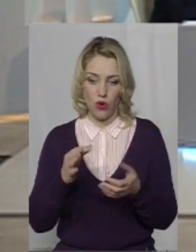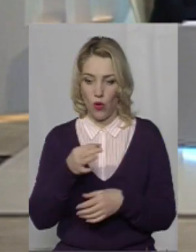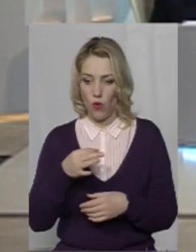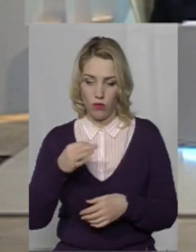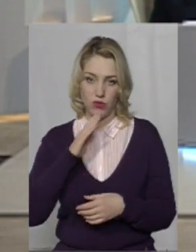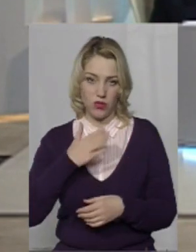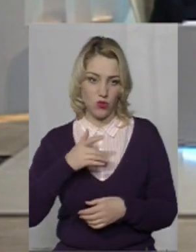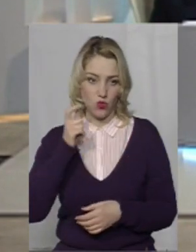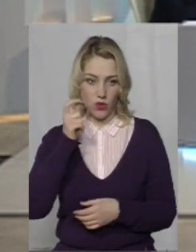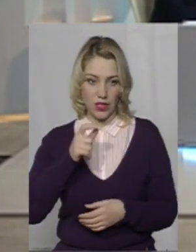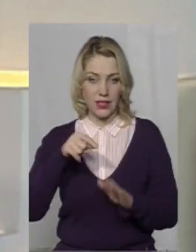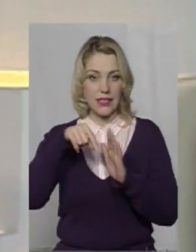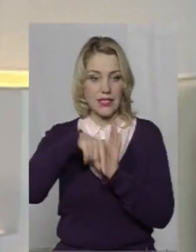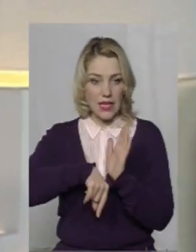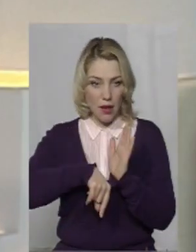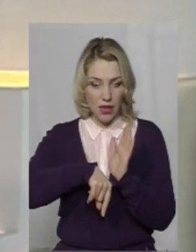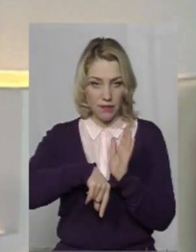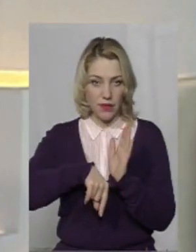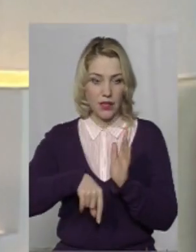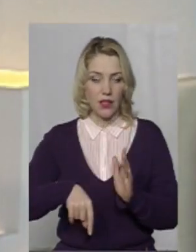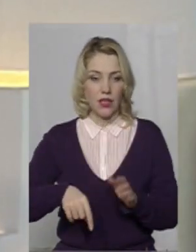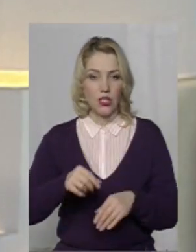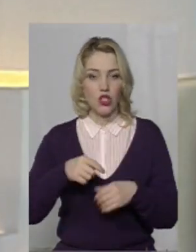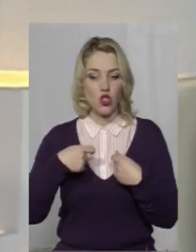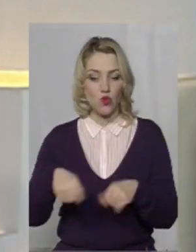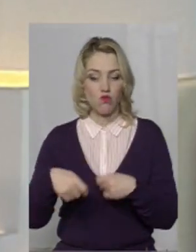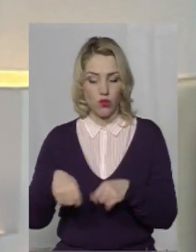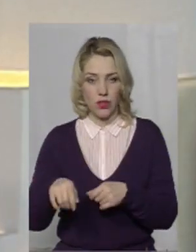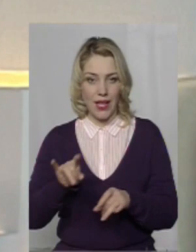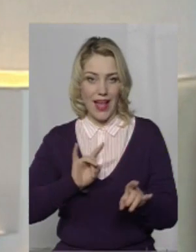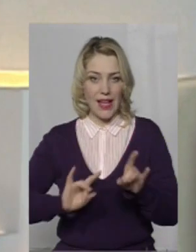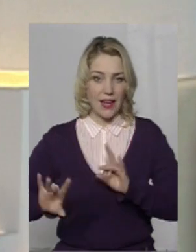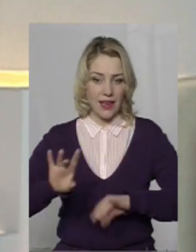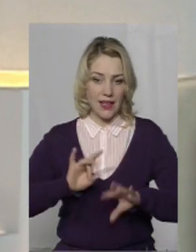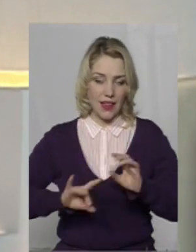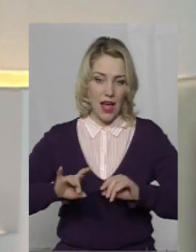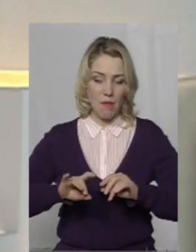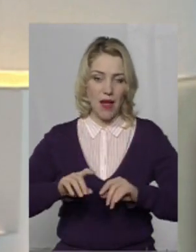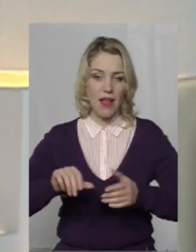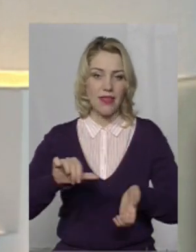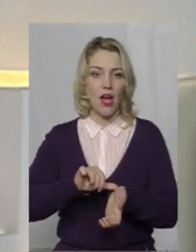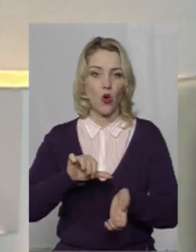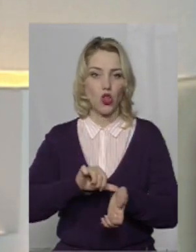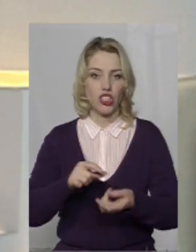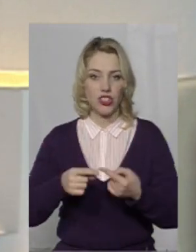України. Саме збут або реклама збуту наркотичних речовин,